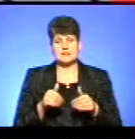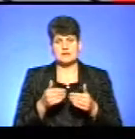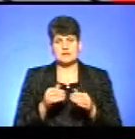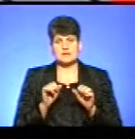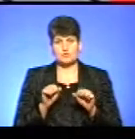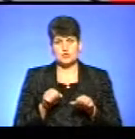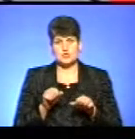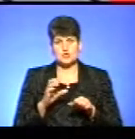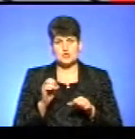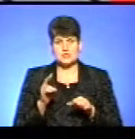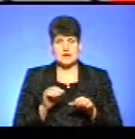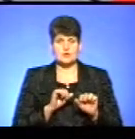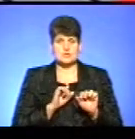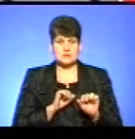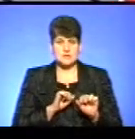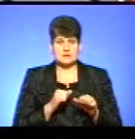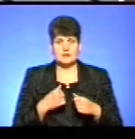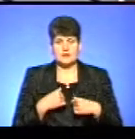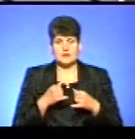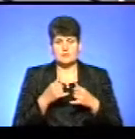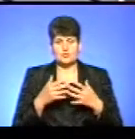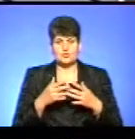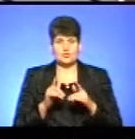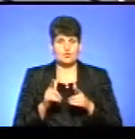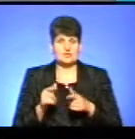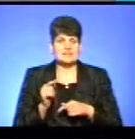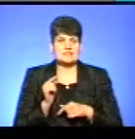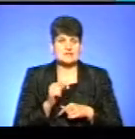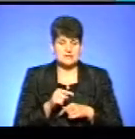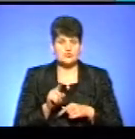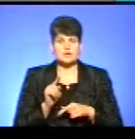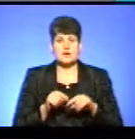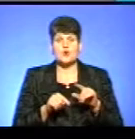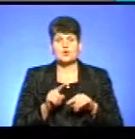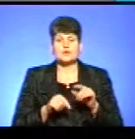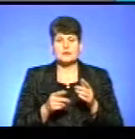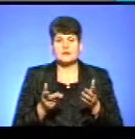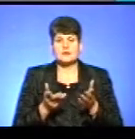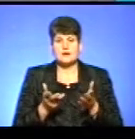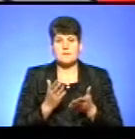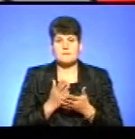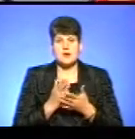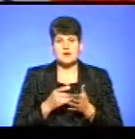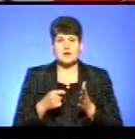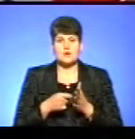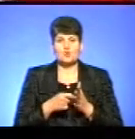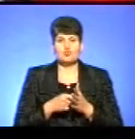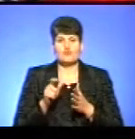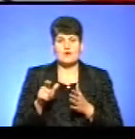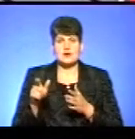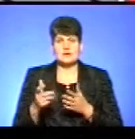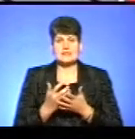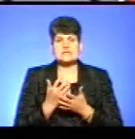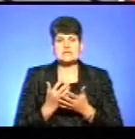можливості соціального захисту. Але я, знаєте, не можу погодитися з тим, що та родина, яка має годувальника на